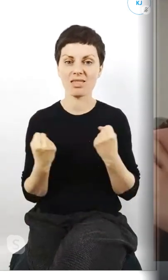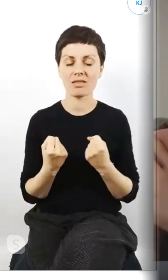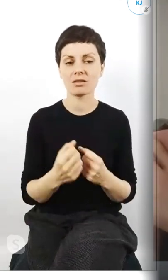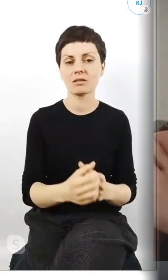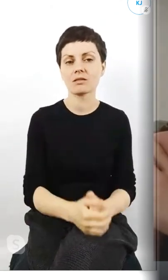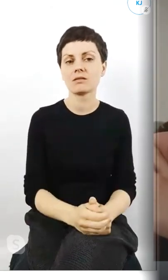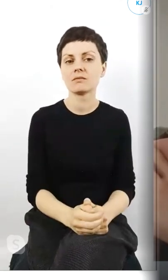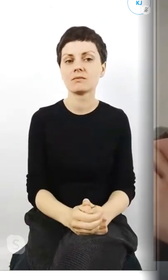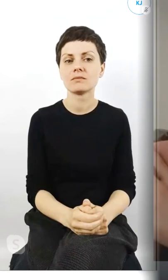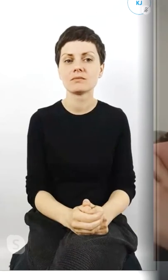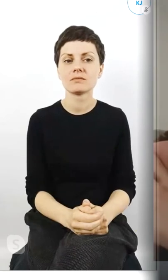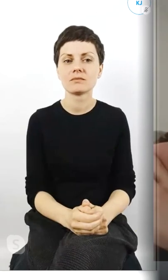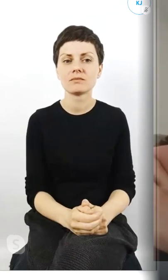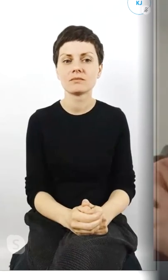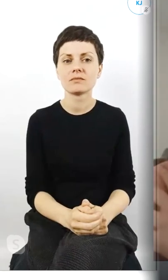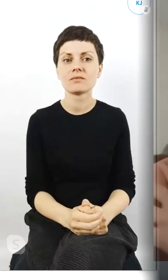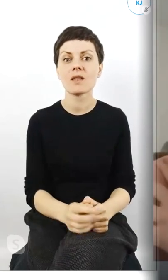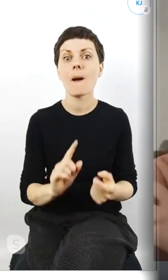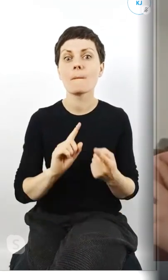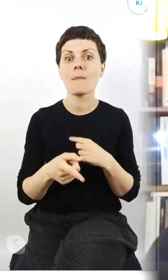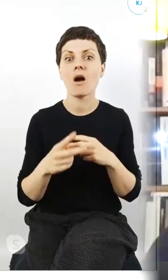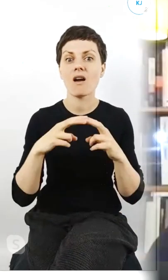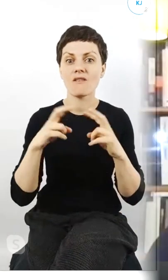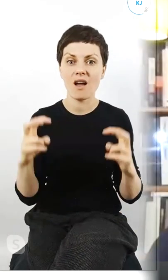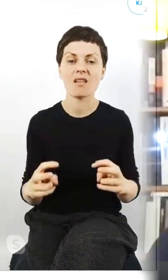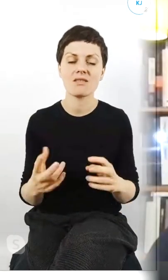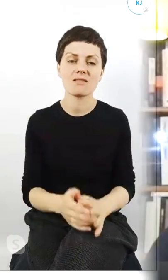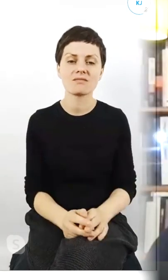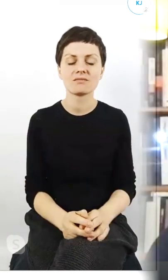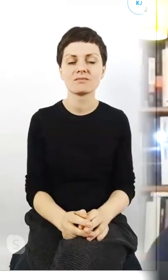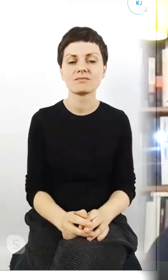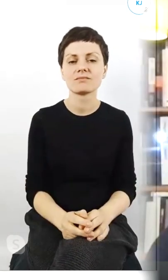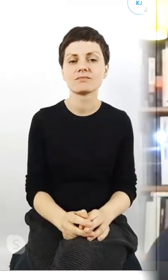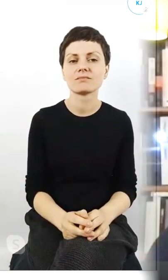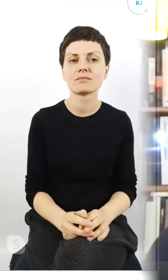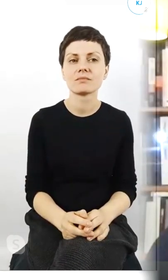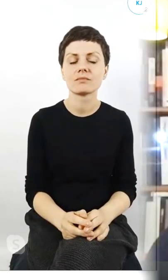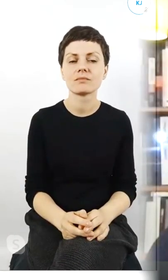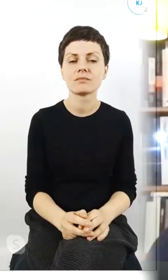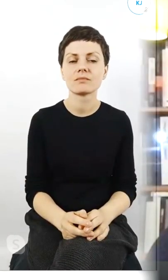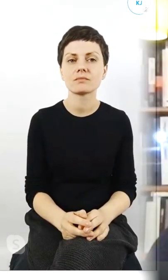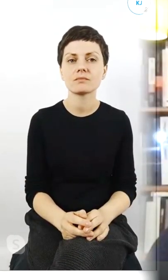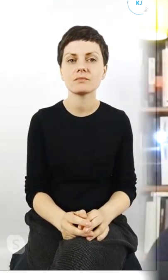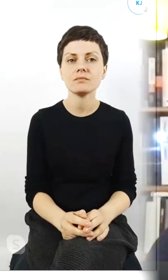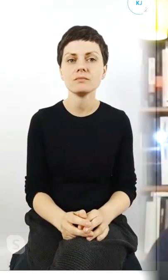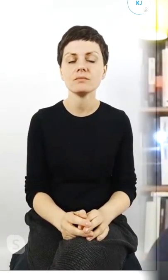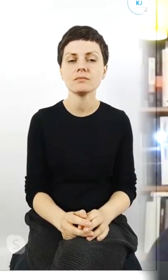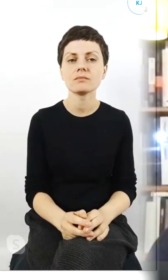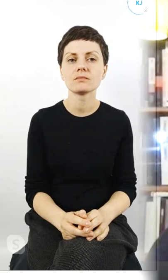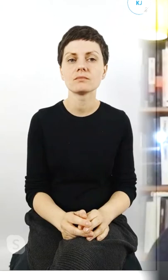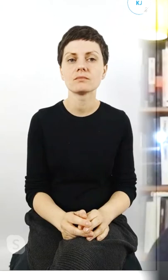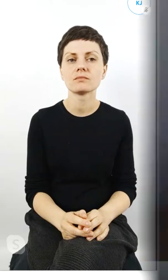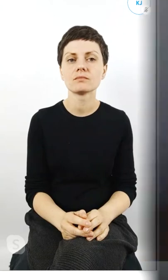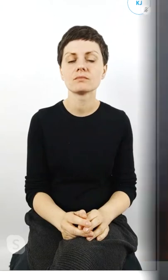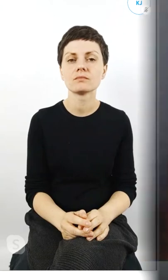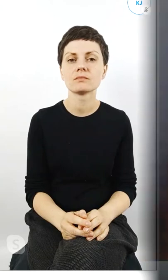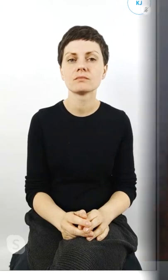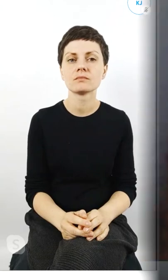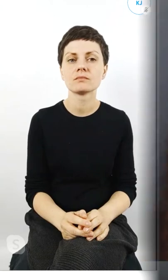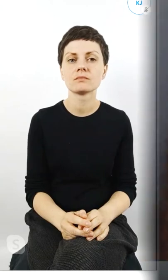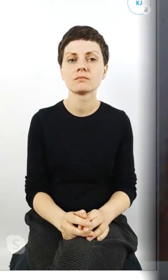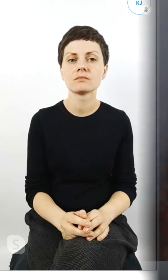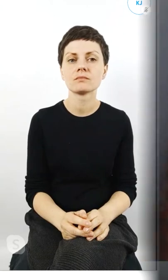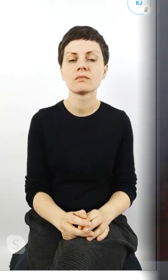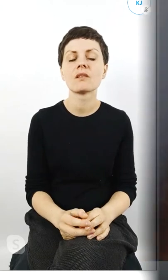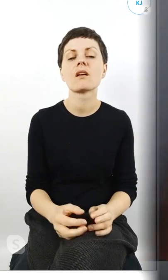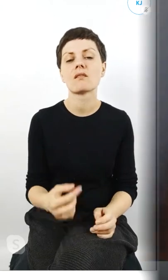tego po po kwarantannie ja też mam